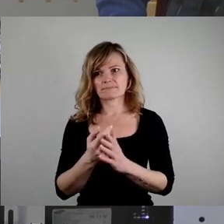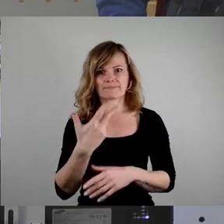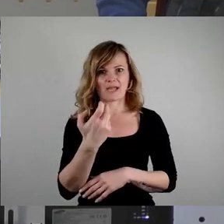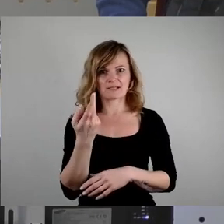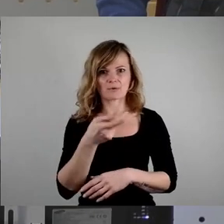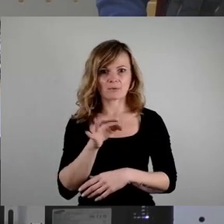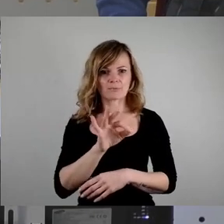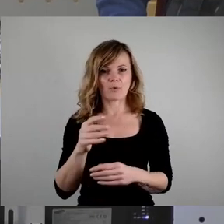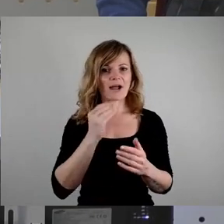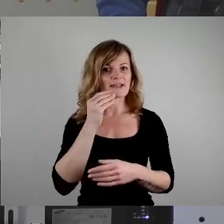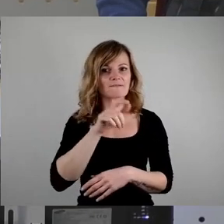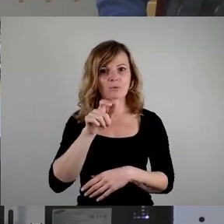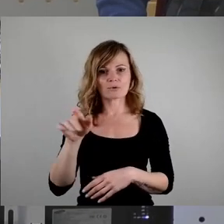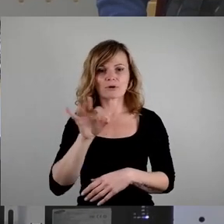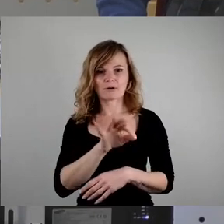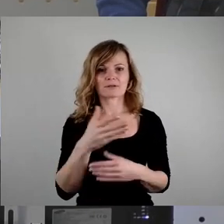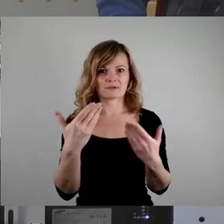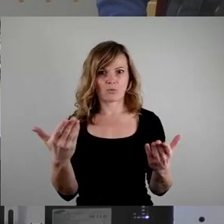die Stadtbezirksbeiräte eintreten.